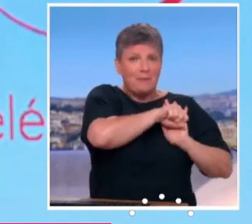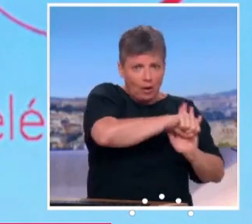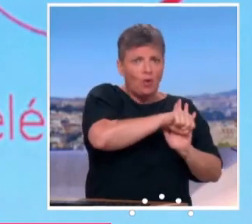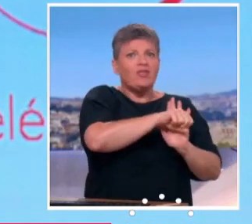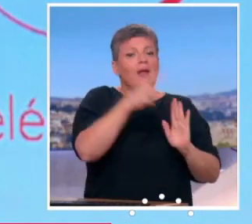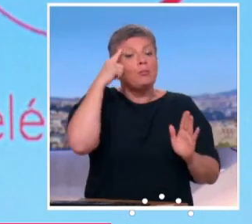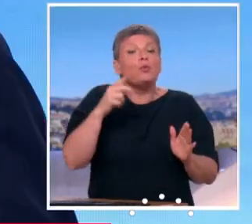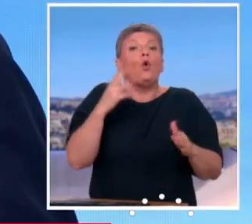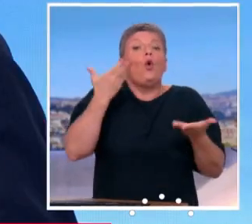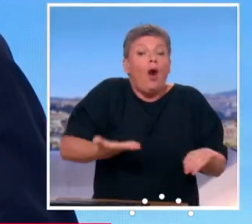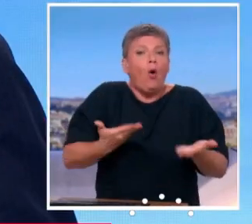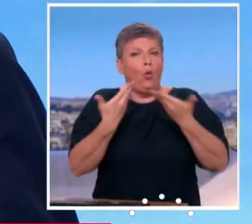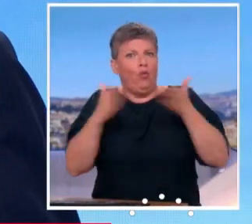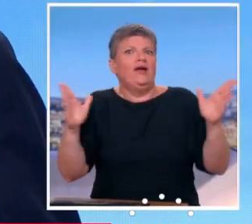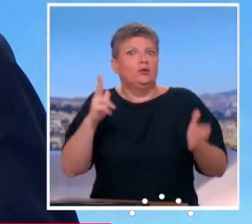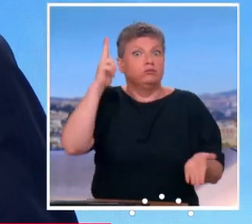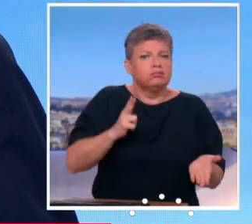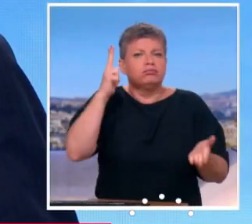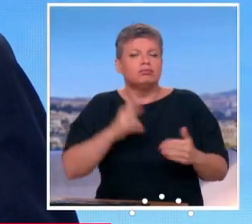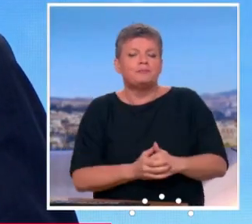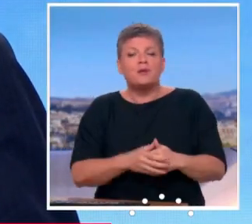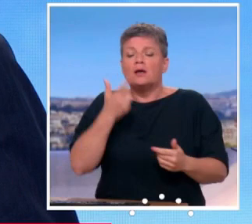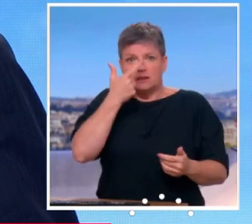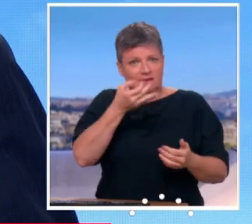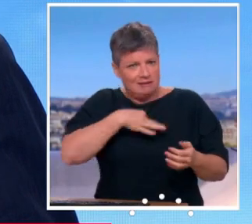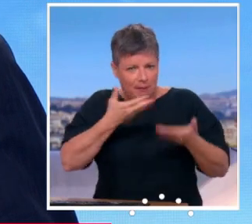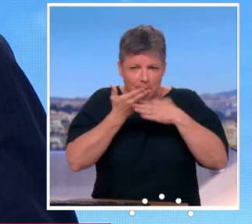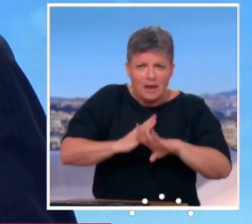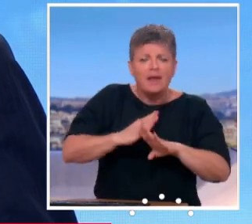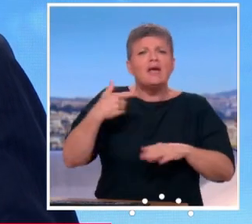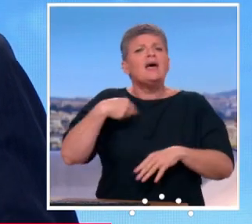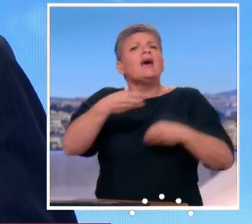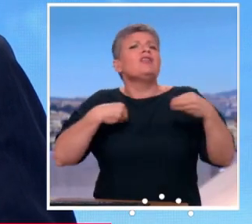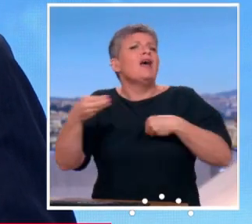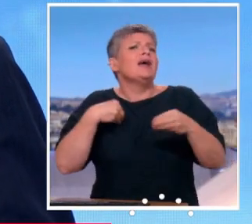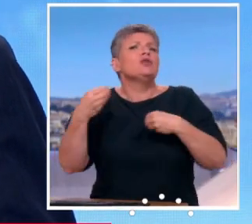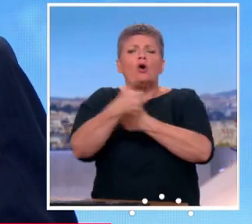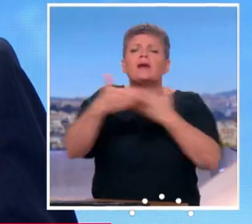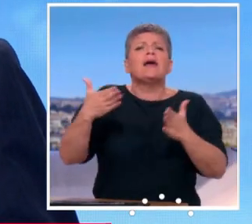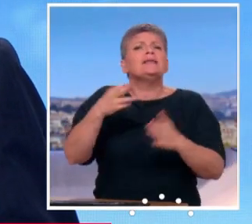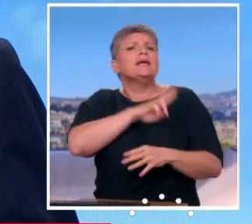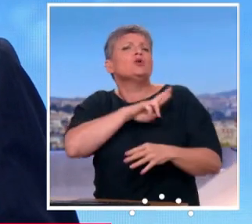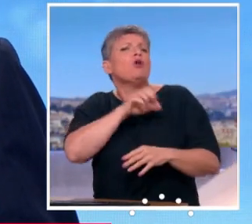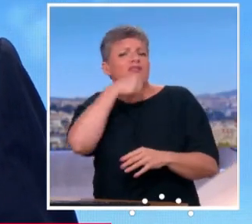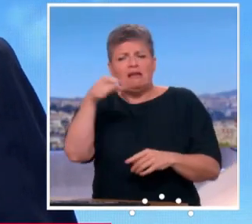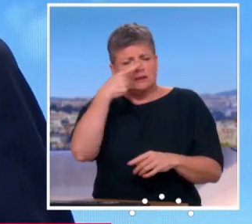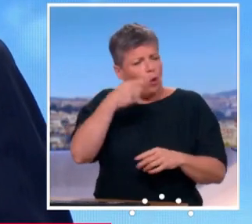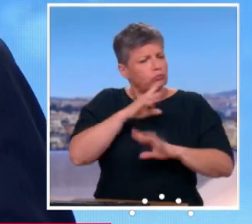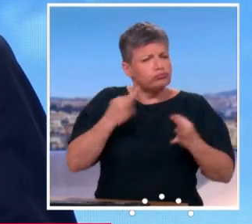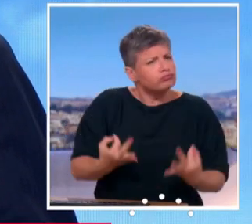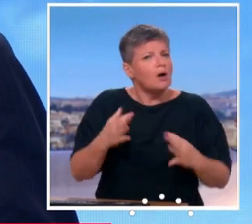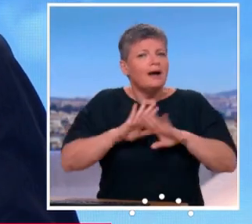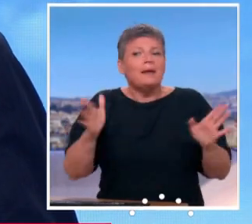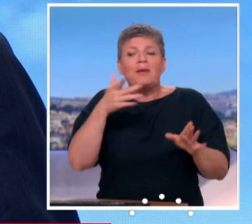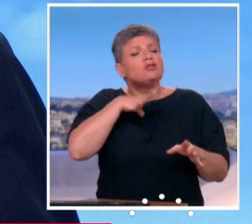aujourd'hui. – Vous dites et vous redis ce matin que tout sera prêt, le directeur général de la Caisse nationale d'assurance vieillesse se dit serein, bien entendu aussi des délégués syndicaux